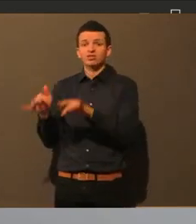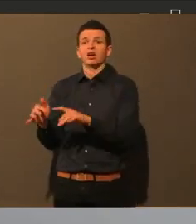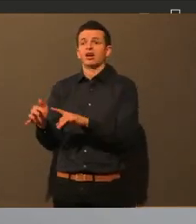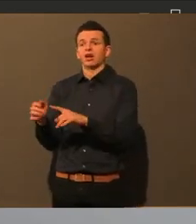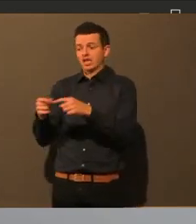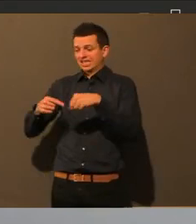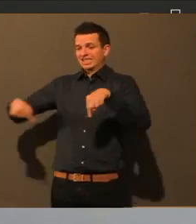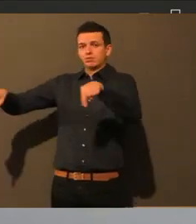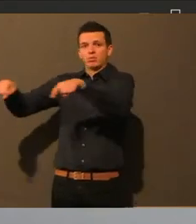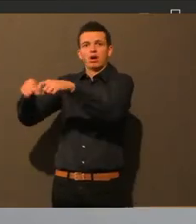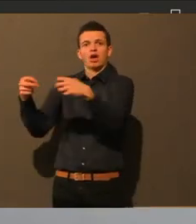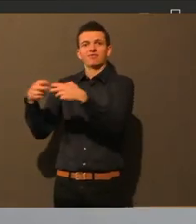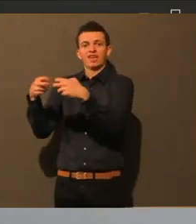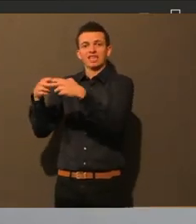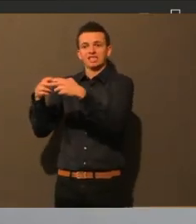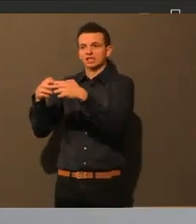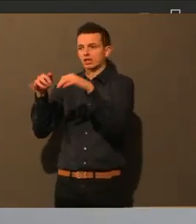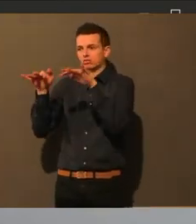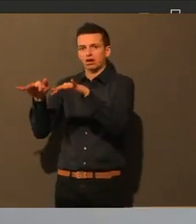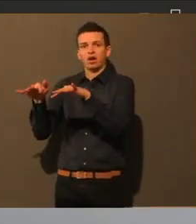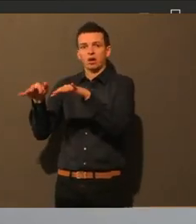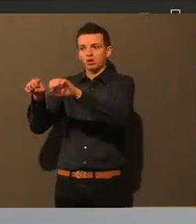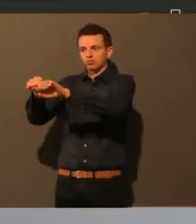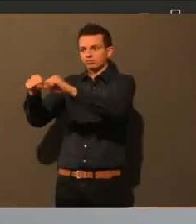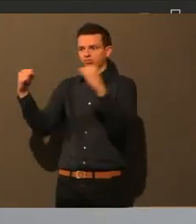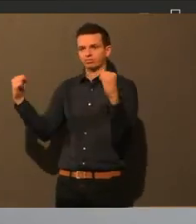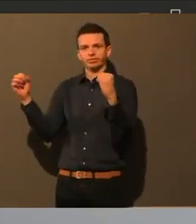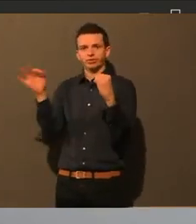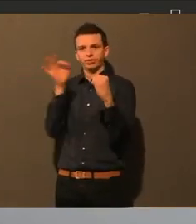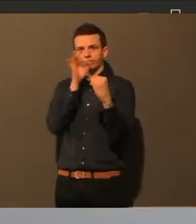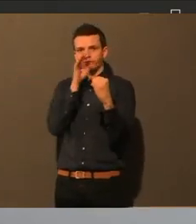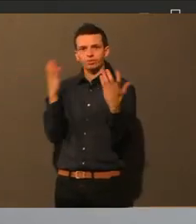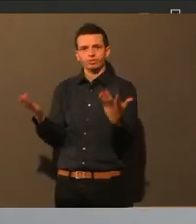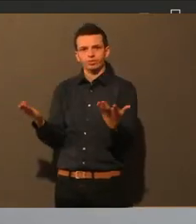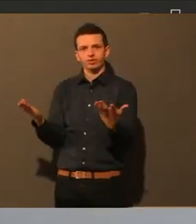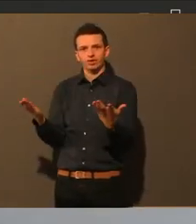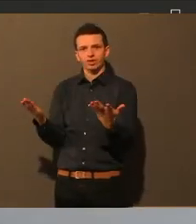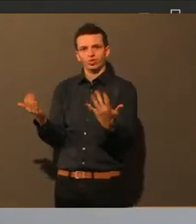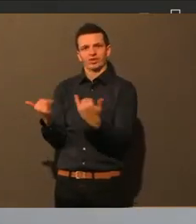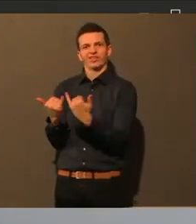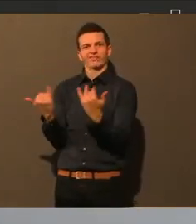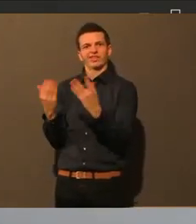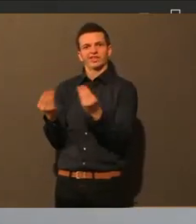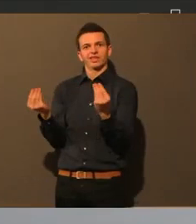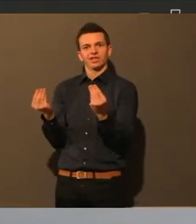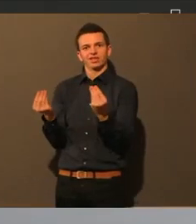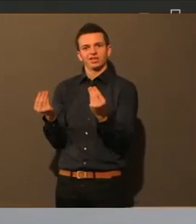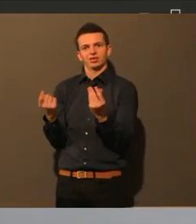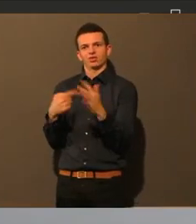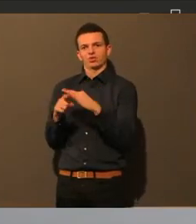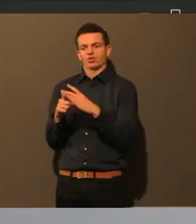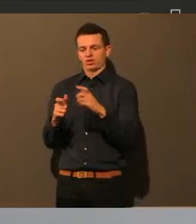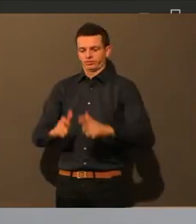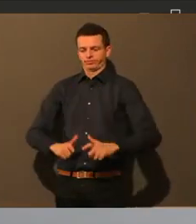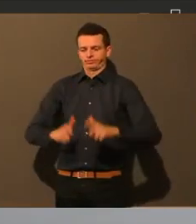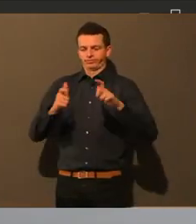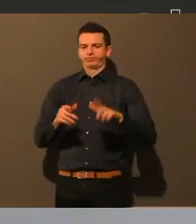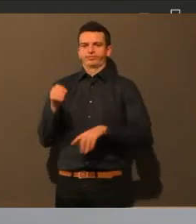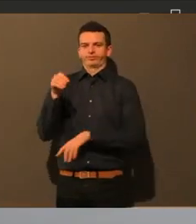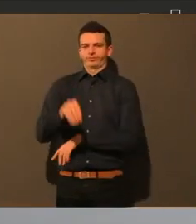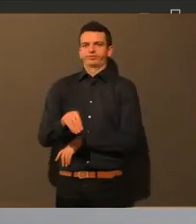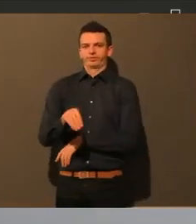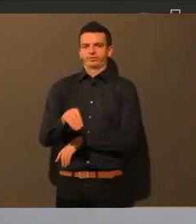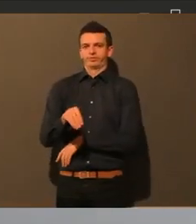solche Sachen einfach zu überlegen und einfach mal wirklich zu schauen, was kann ich denn noch tun, dass es besser wird. Ja, lüften ist mir